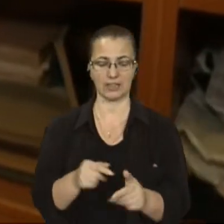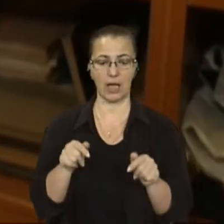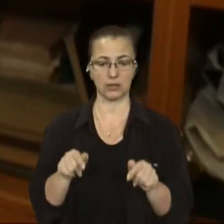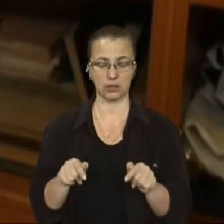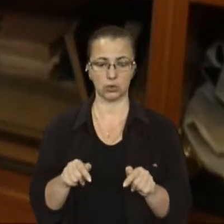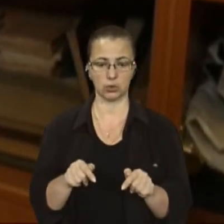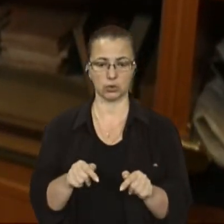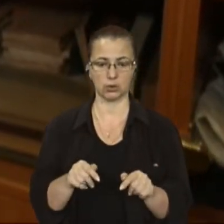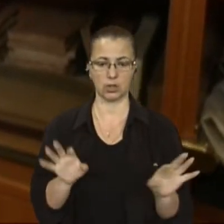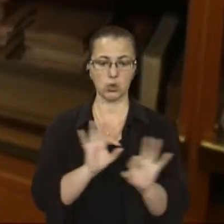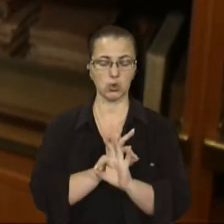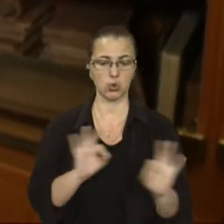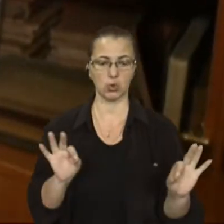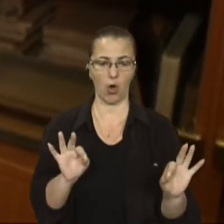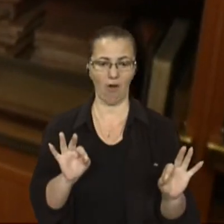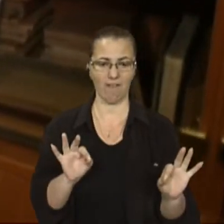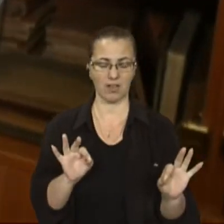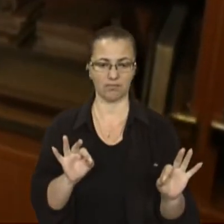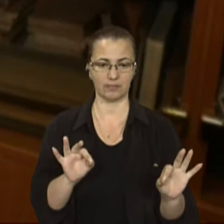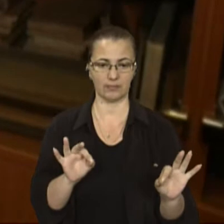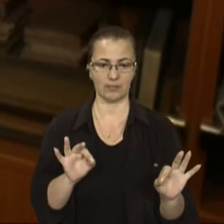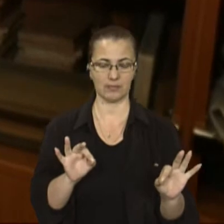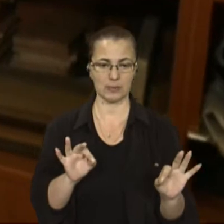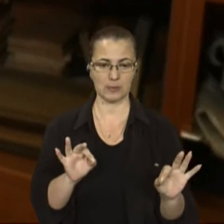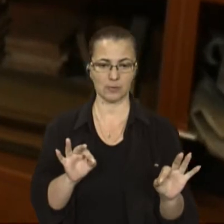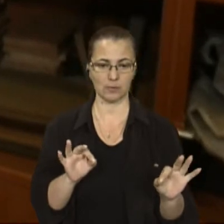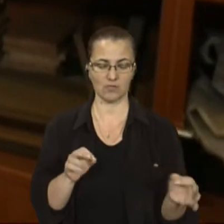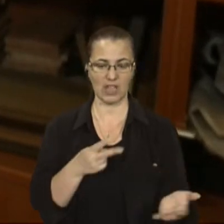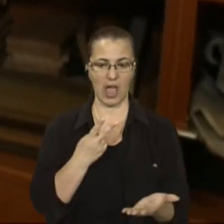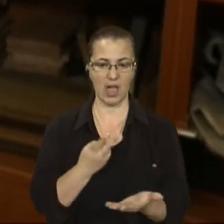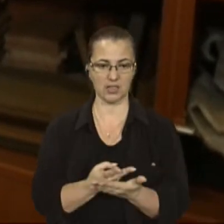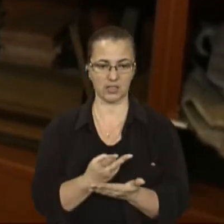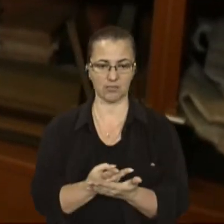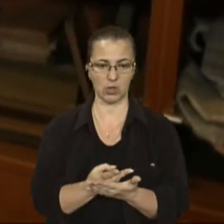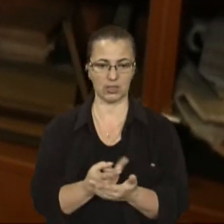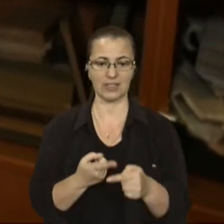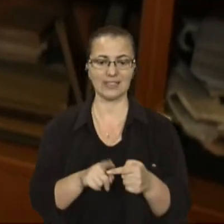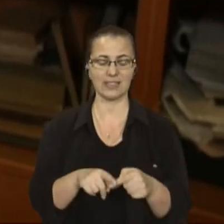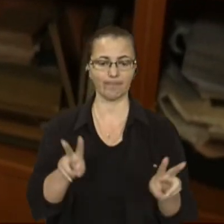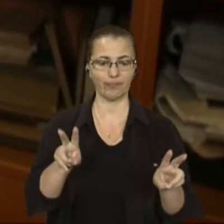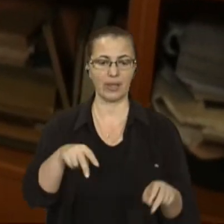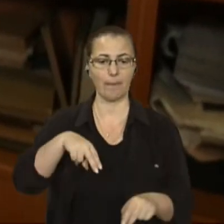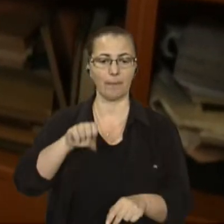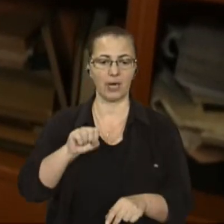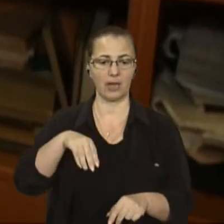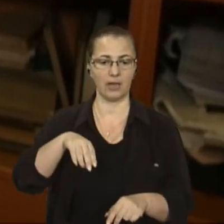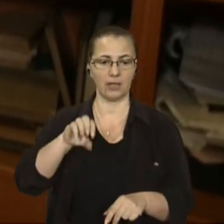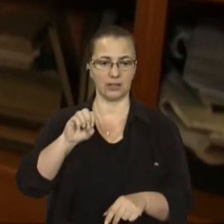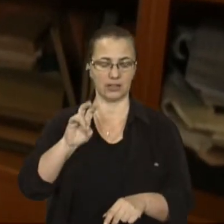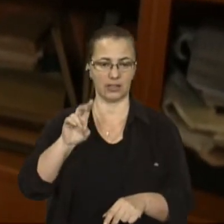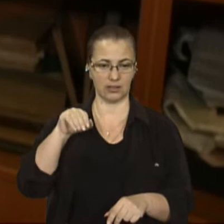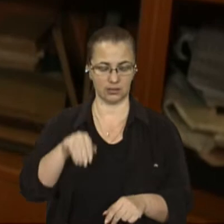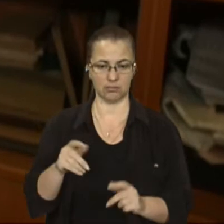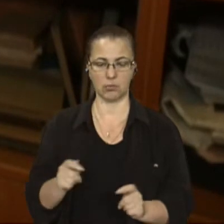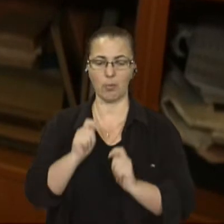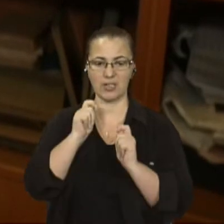чудовий експонат. Це є патент про присвоєння Модесту